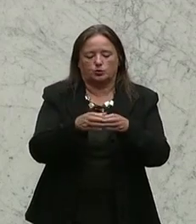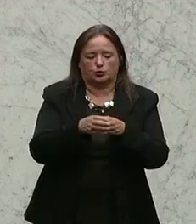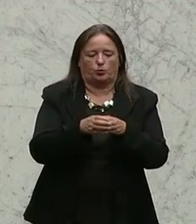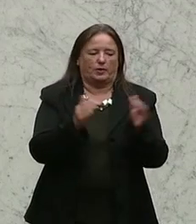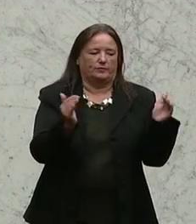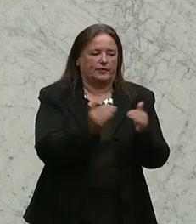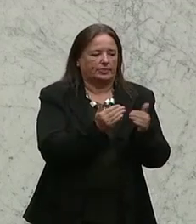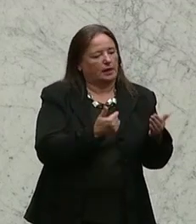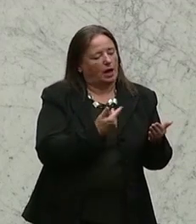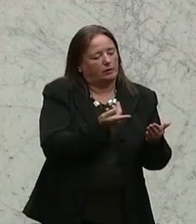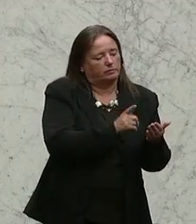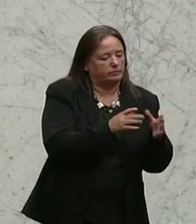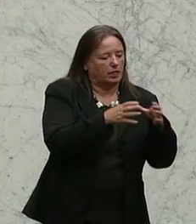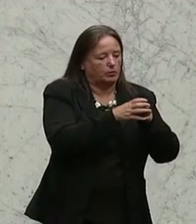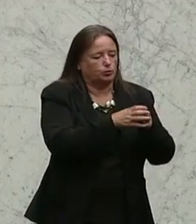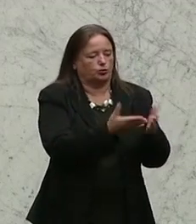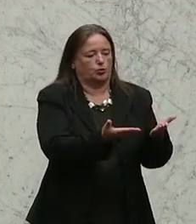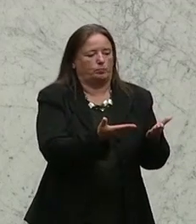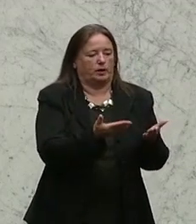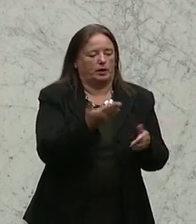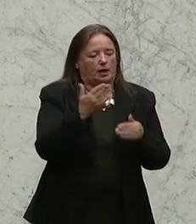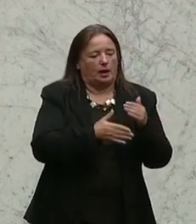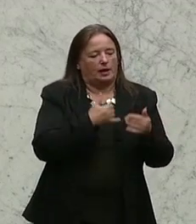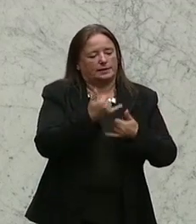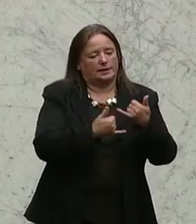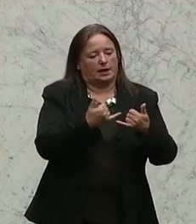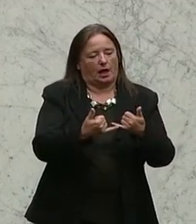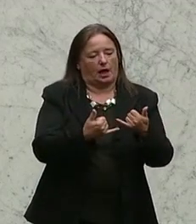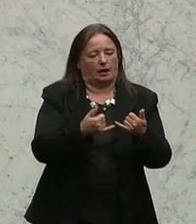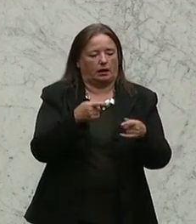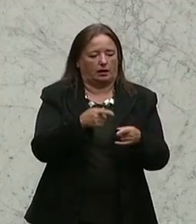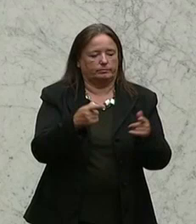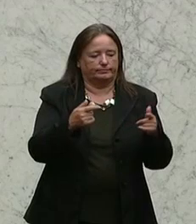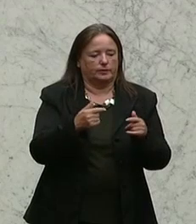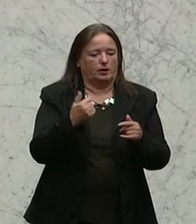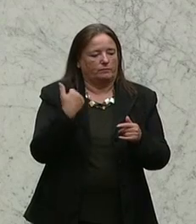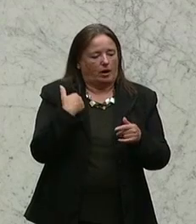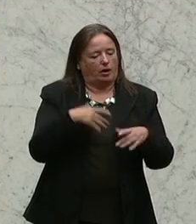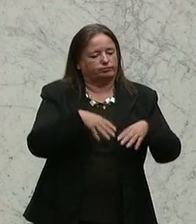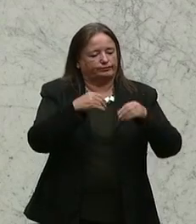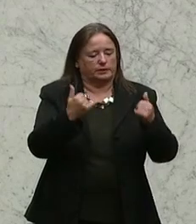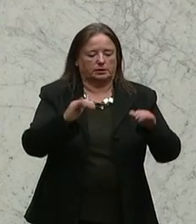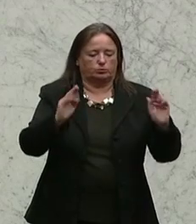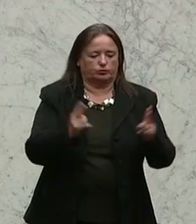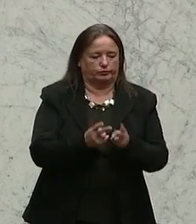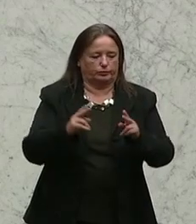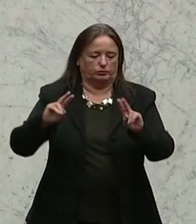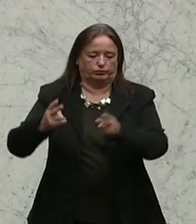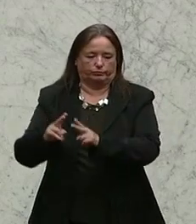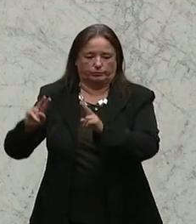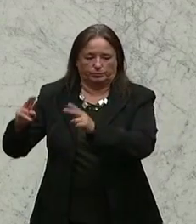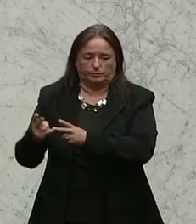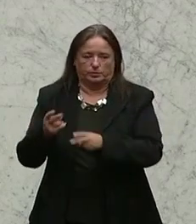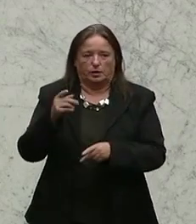gibt in den letzten Jahren und Jahrzehnten und da braucht man, glaube ich, nicht davon reden, dass man da dann neue